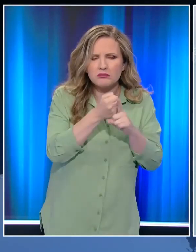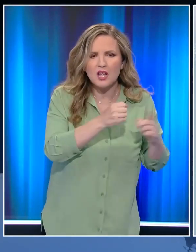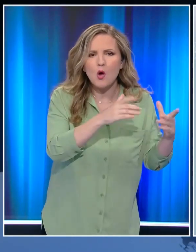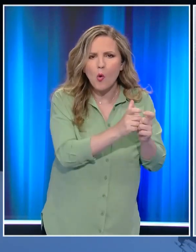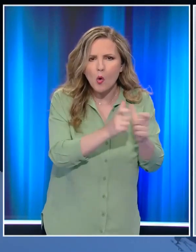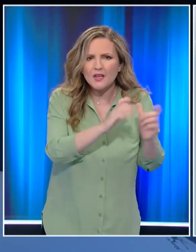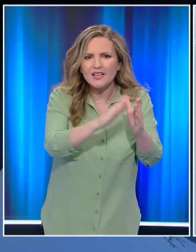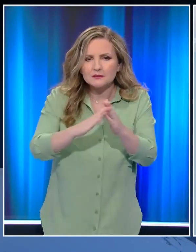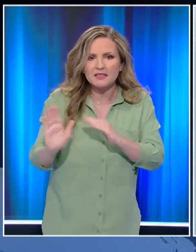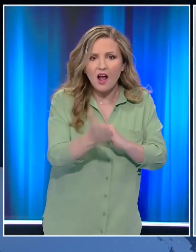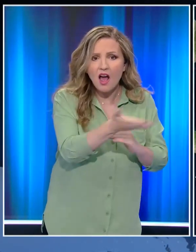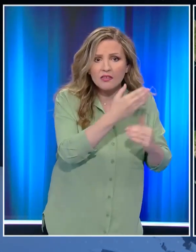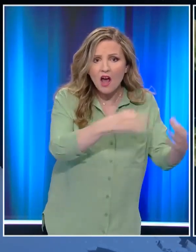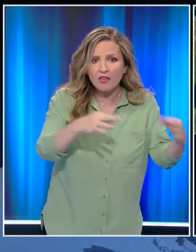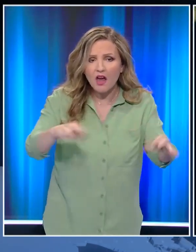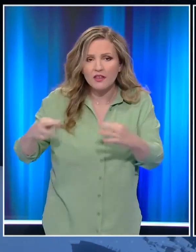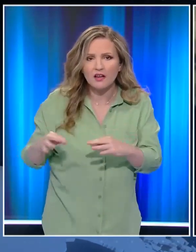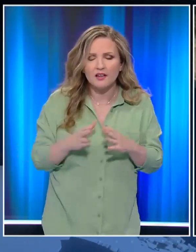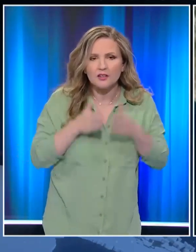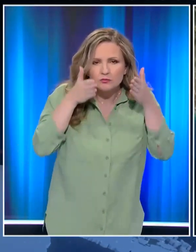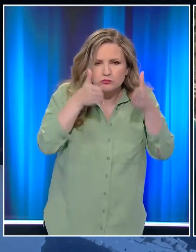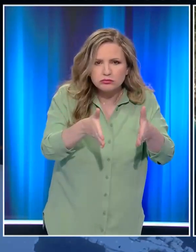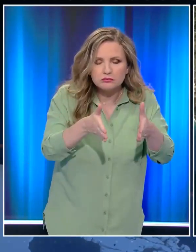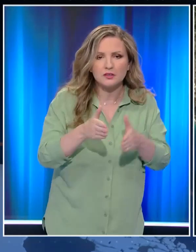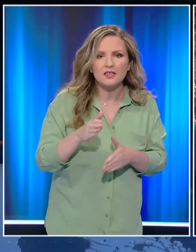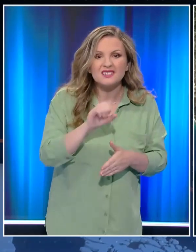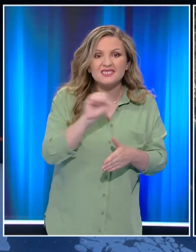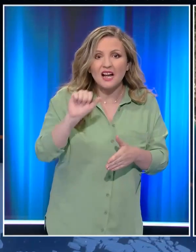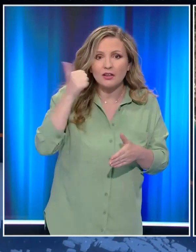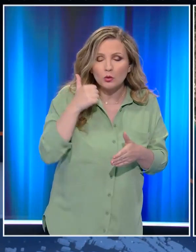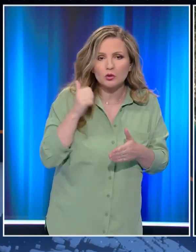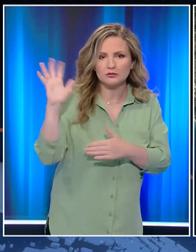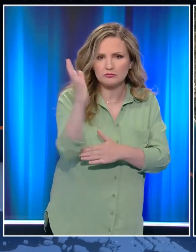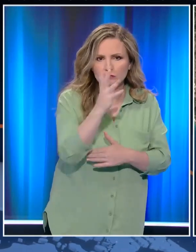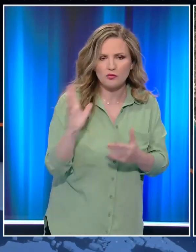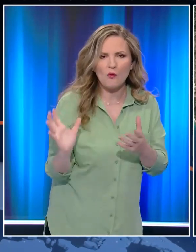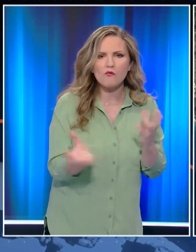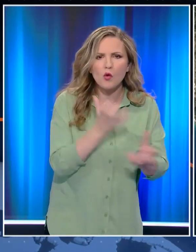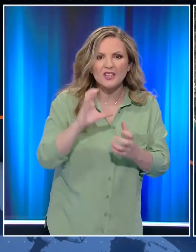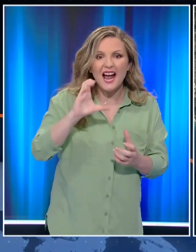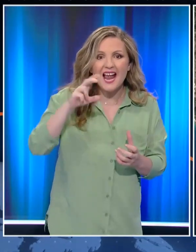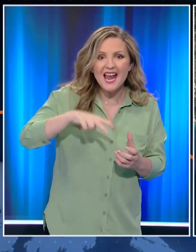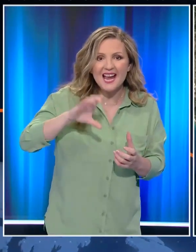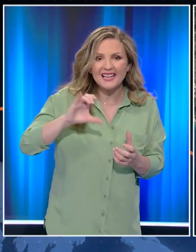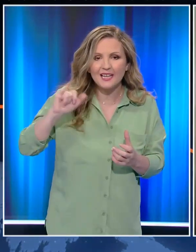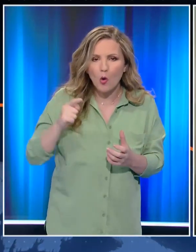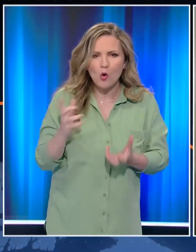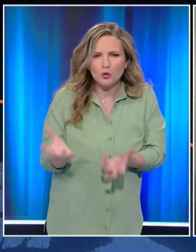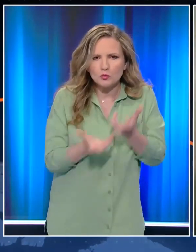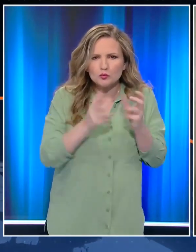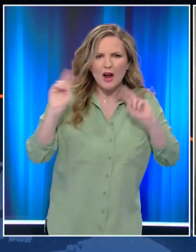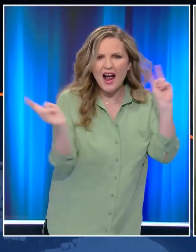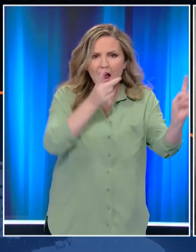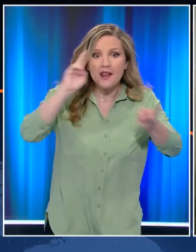υπήκες δυνάμεις που διατρώθηκαν σε αυτό το έργο. Η μεγάλη πυρκαγιά ξέσπασε το απόγευμα το Σαββάτου σε δασική έκταση στον Ελοιό και πήρε γρήγορα μεγάλες διαστάσεις με τη